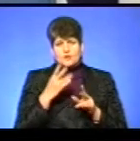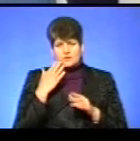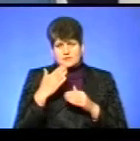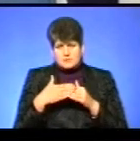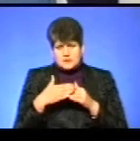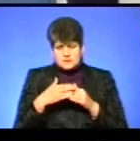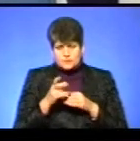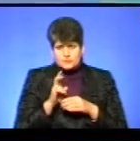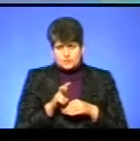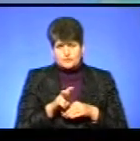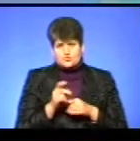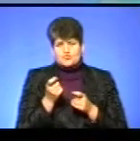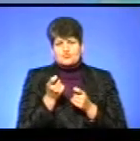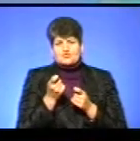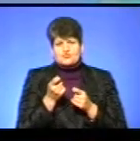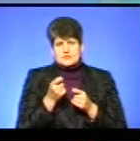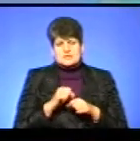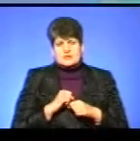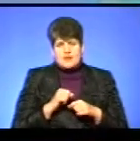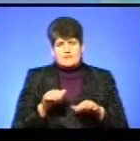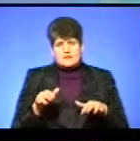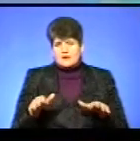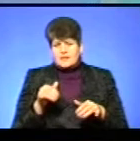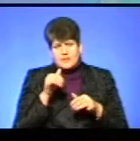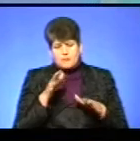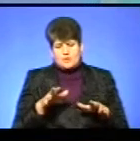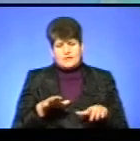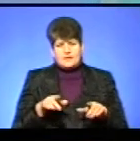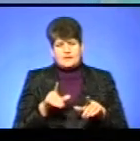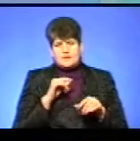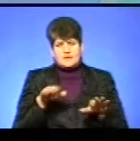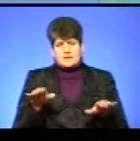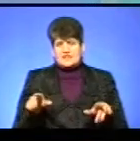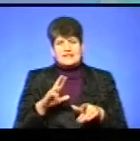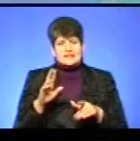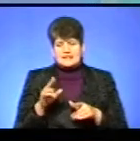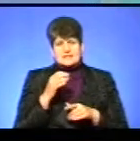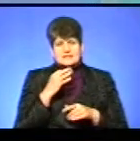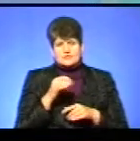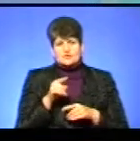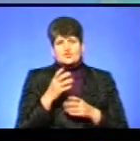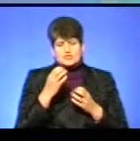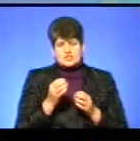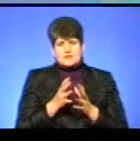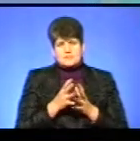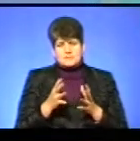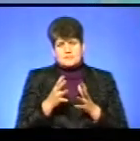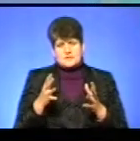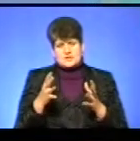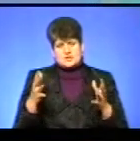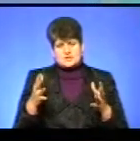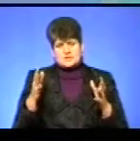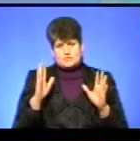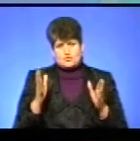підходили до них, вони чуть-чуть відлітали, вже не могли відлітати. Так що не виключено, що ще більше збільшиться кількість.